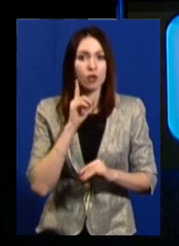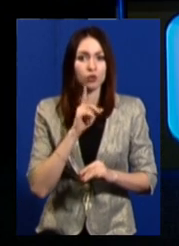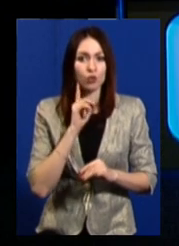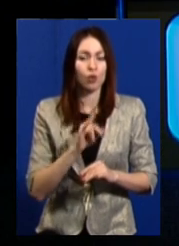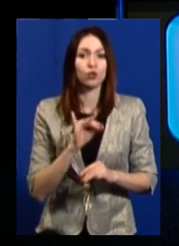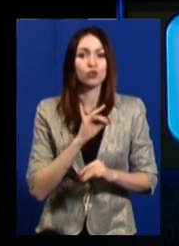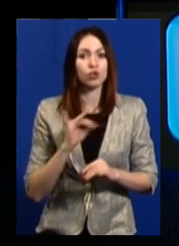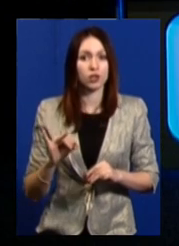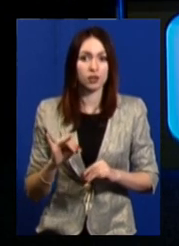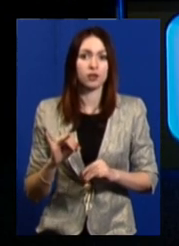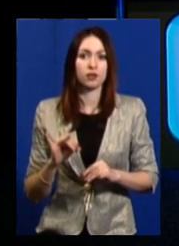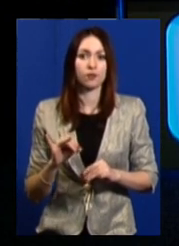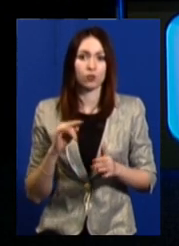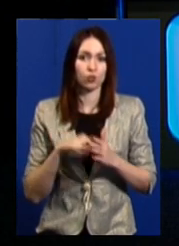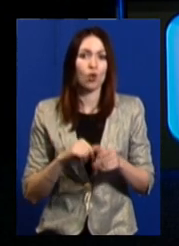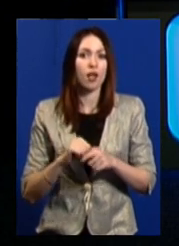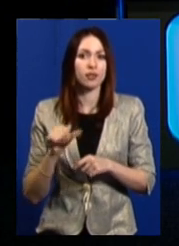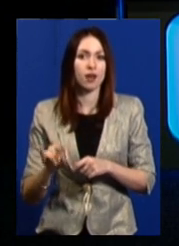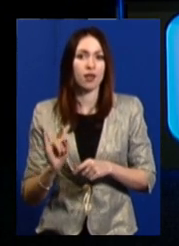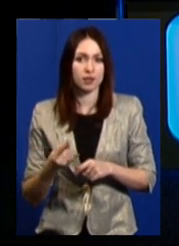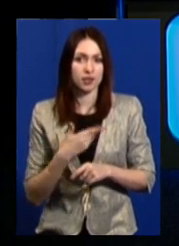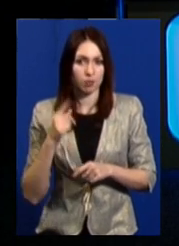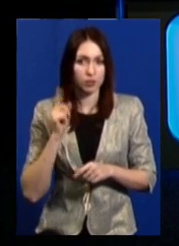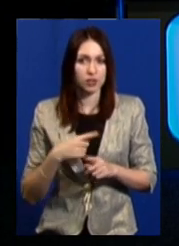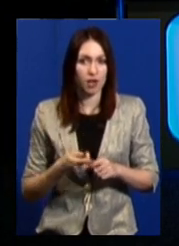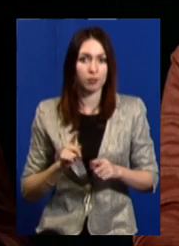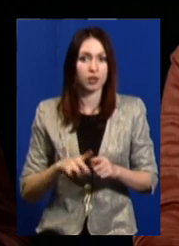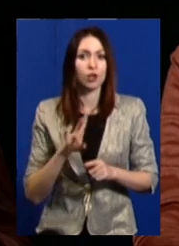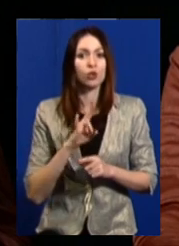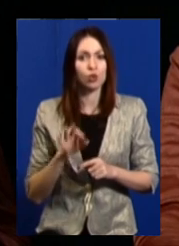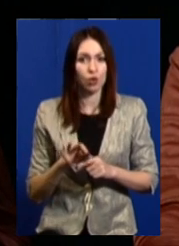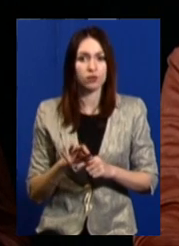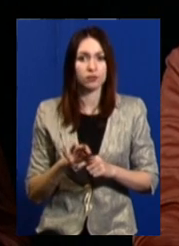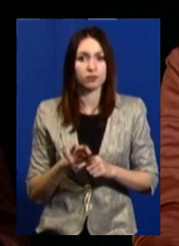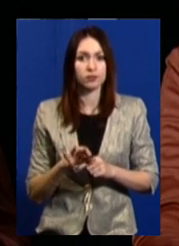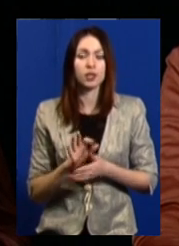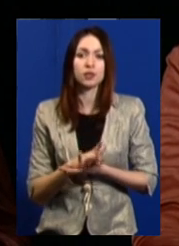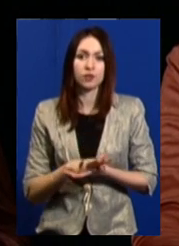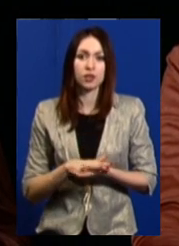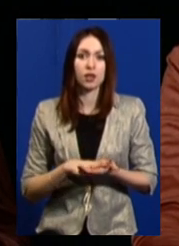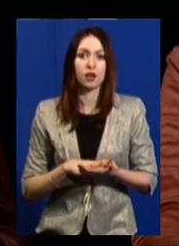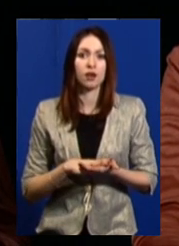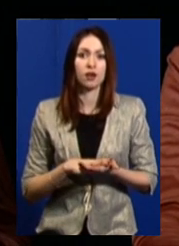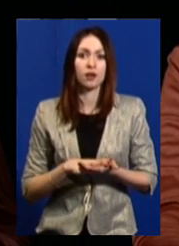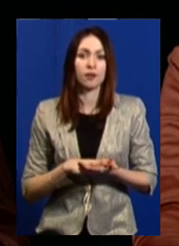тобто окремо дітям, ми знаємо це. Але, вибачте, будь ласка,